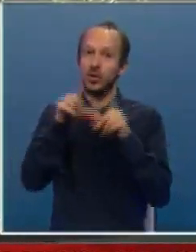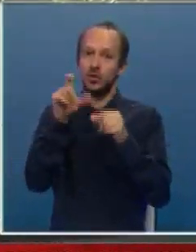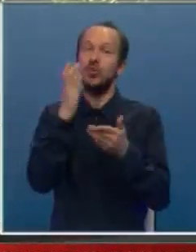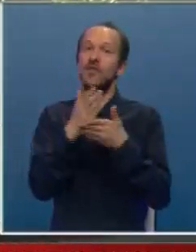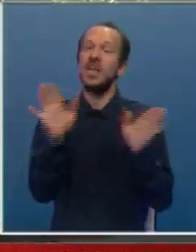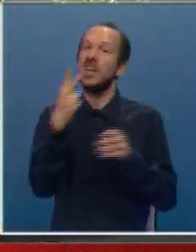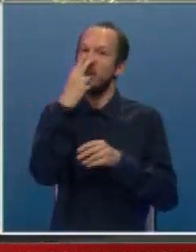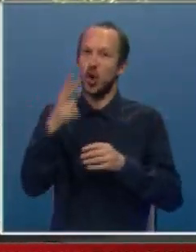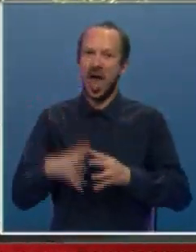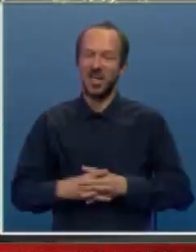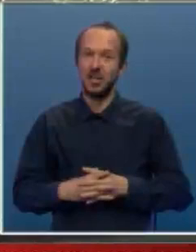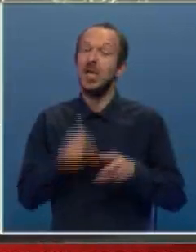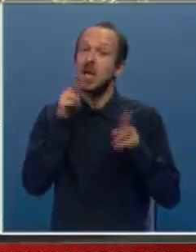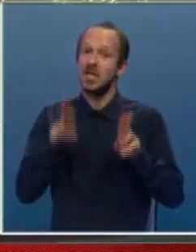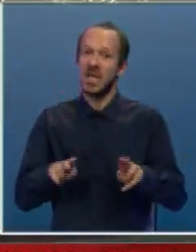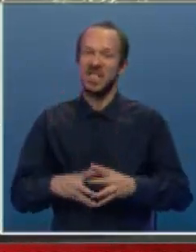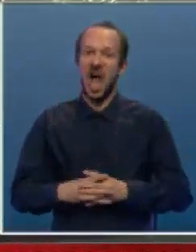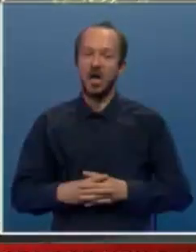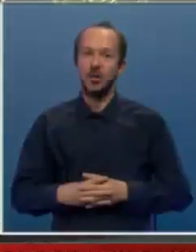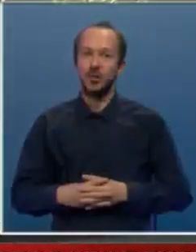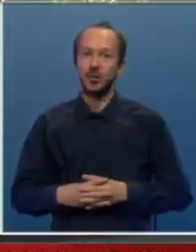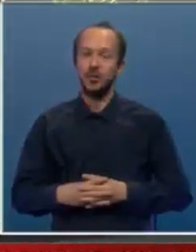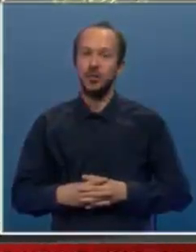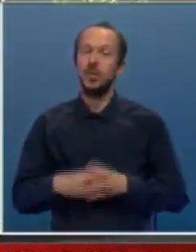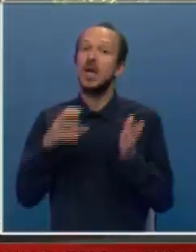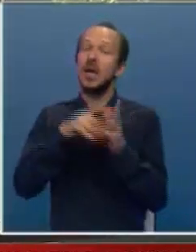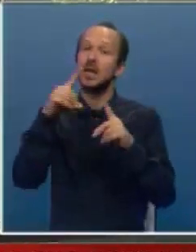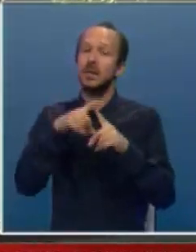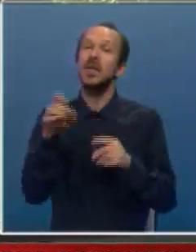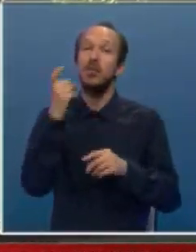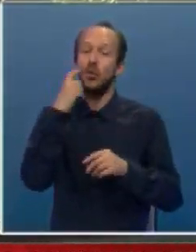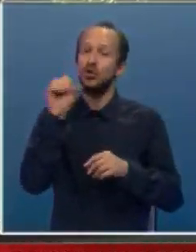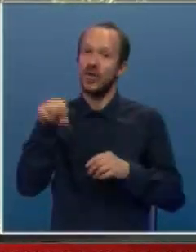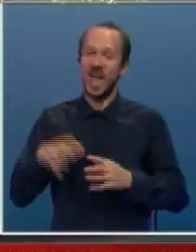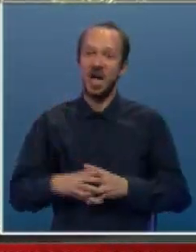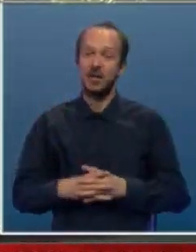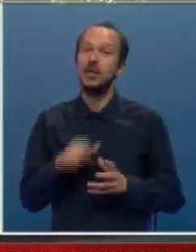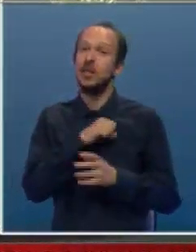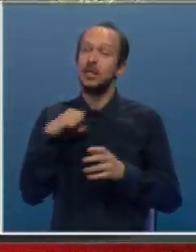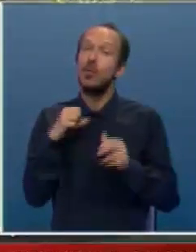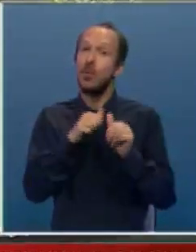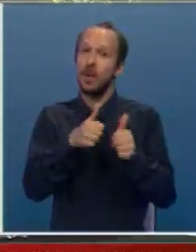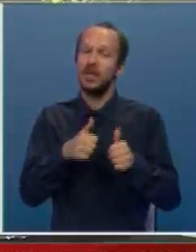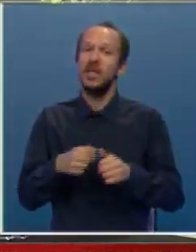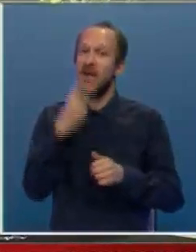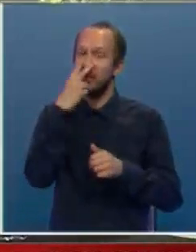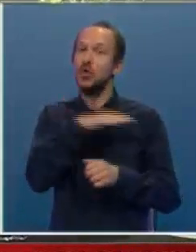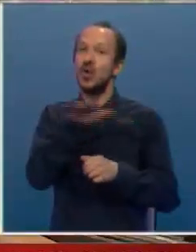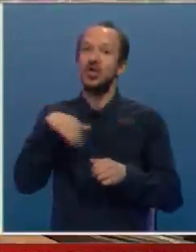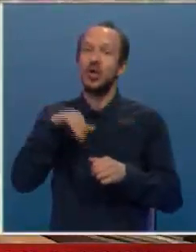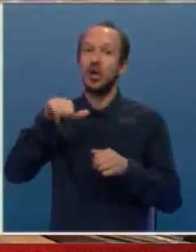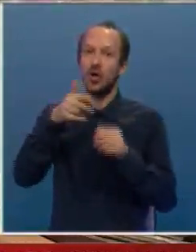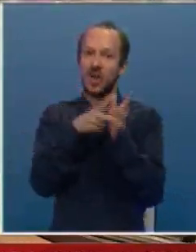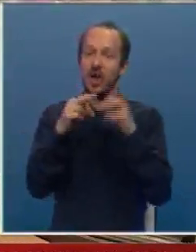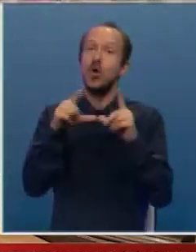veliki vizionar i zaista grad prebine pokušava da samo prati viziju našeg Jovana.